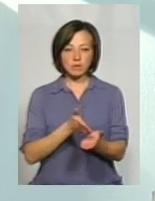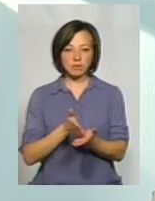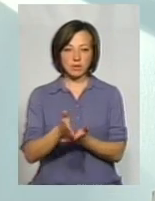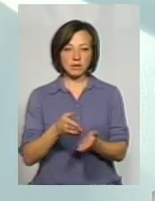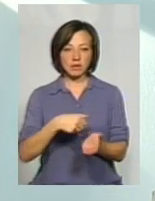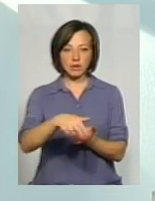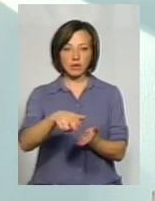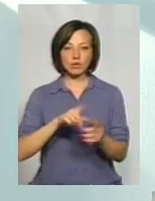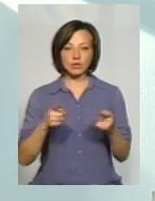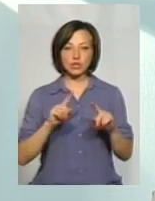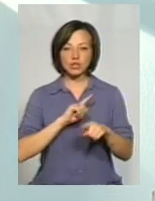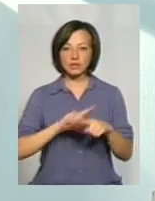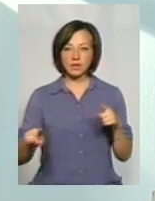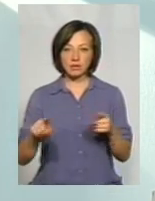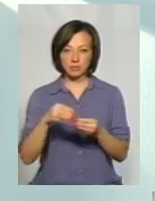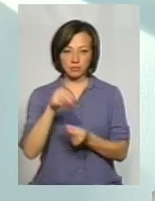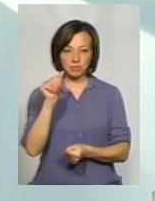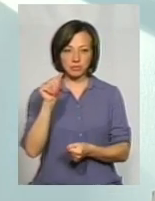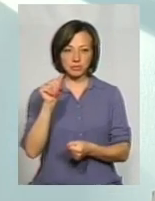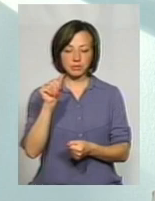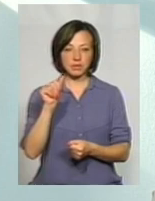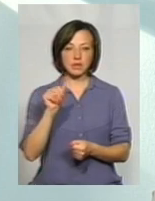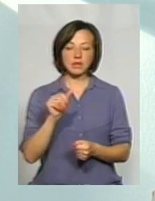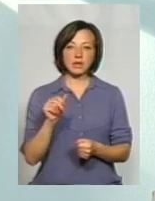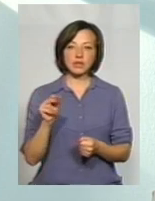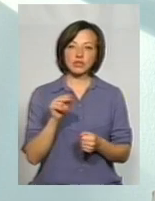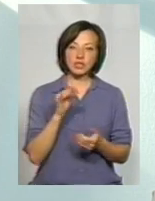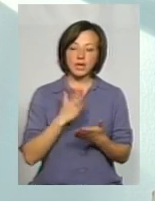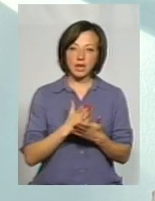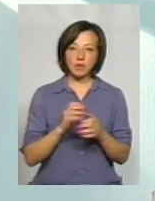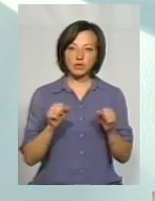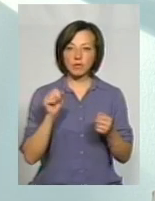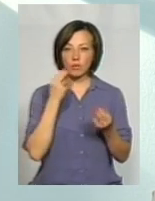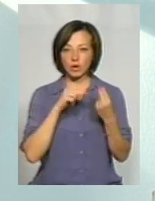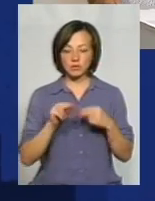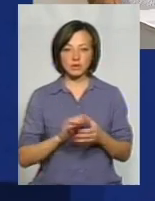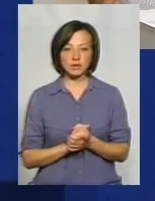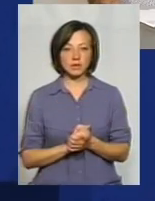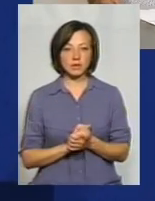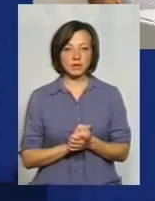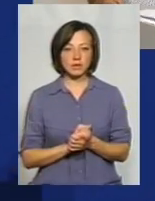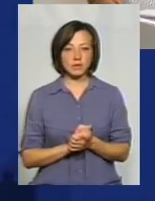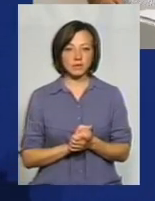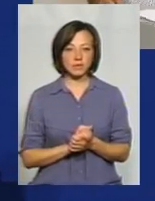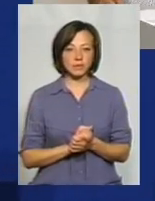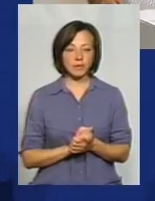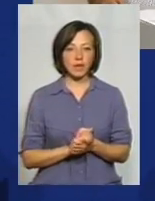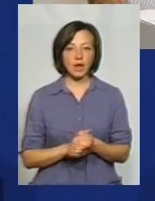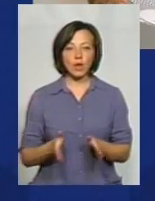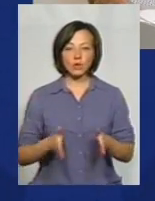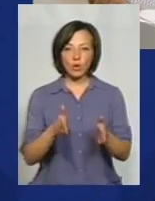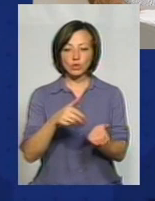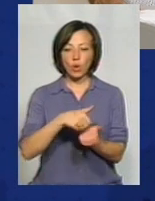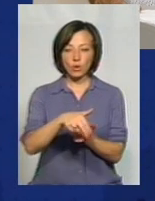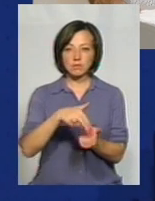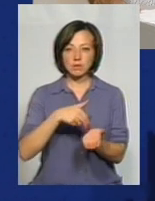дорожня розмітка так швидко змивається? Чи є якась можливість поліпшити її? Дорожню розмітку можна